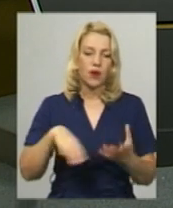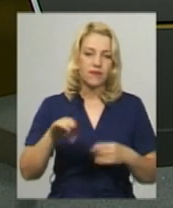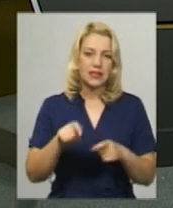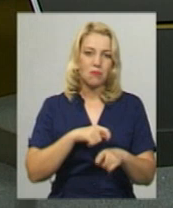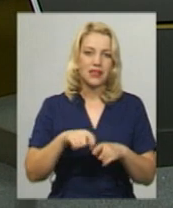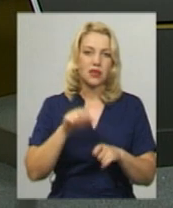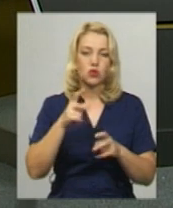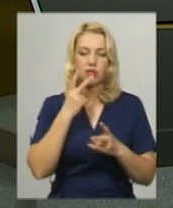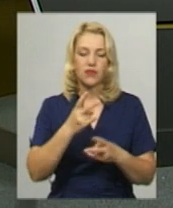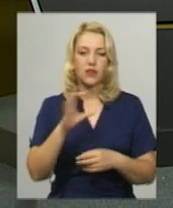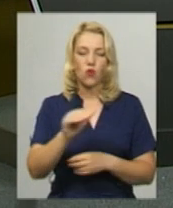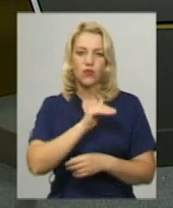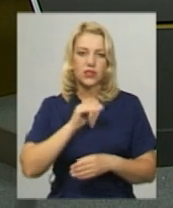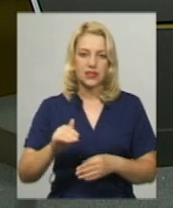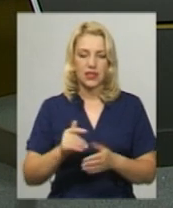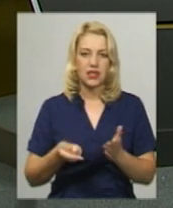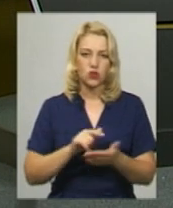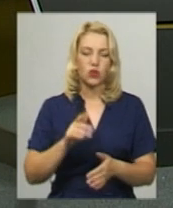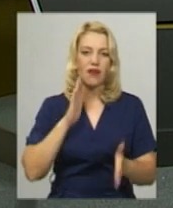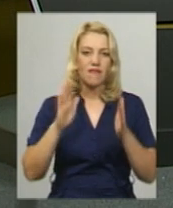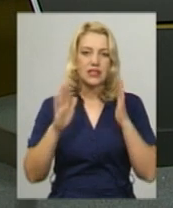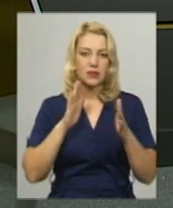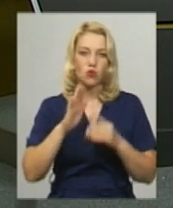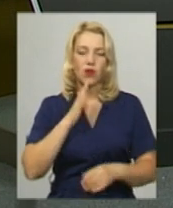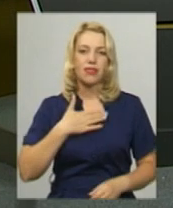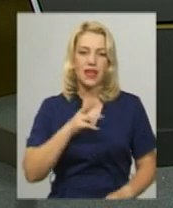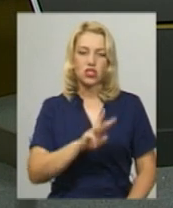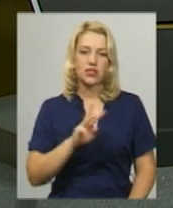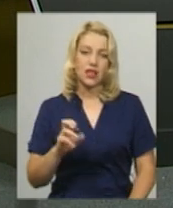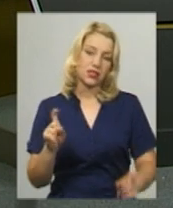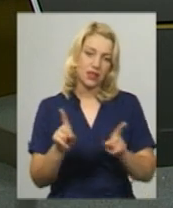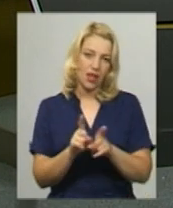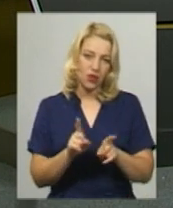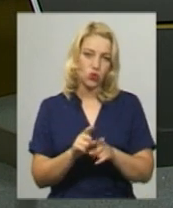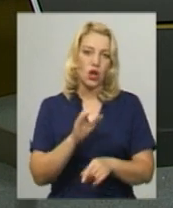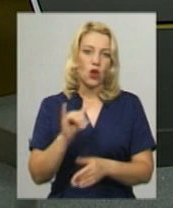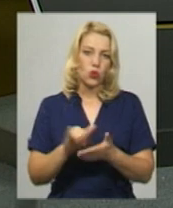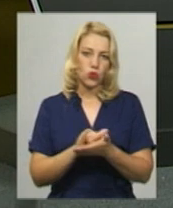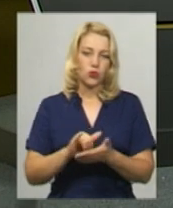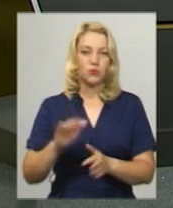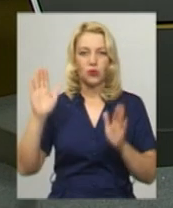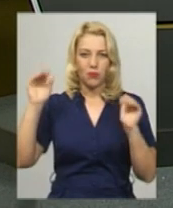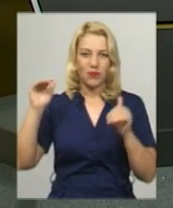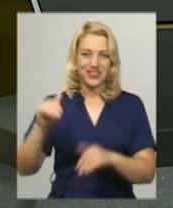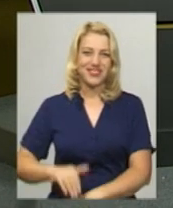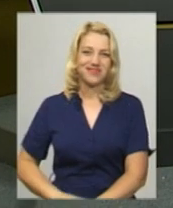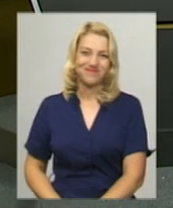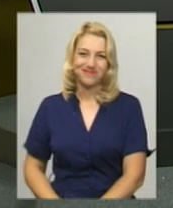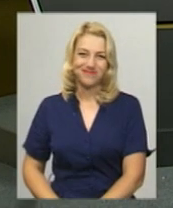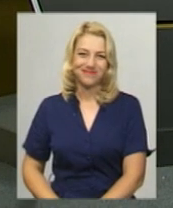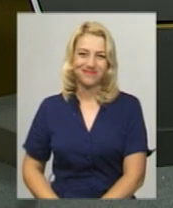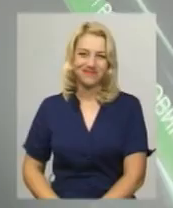переглядати на нашій офіційній сторінці Facebook, на нашому сайті та також у мережі YouTube. До зустрічі о 20.30!